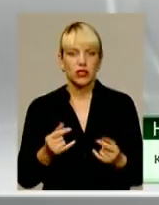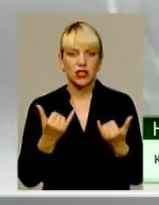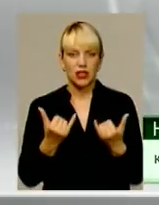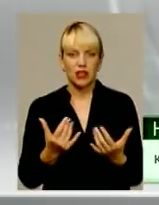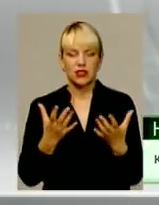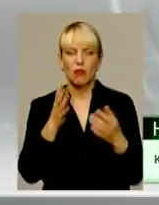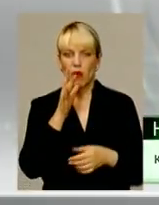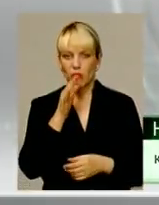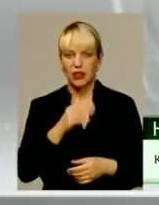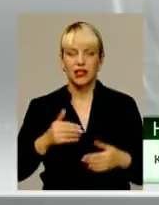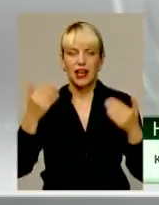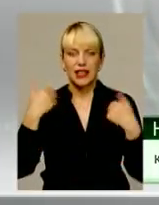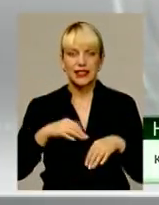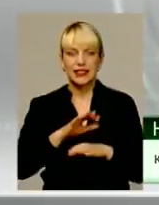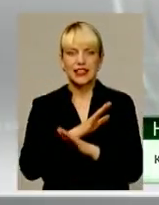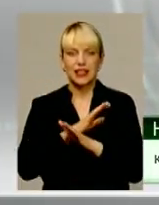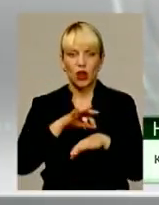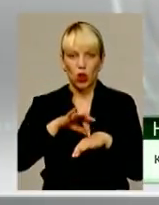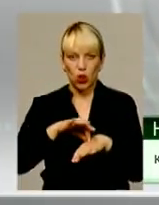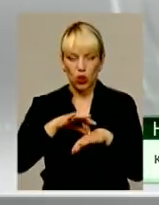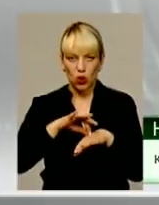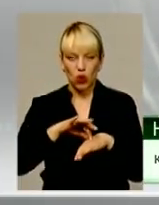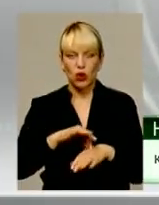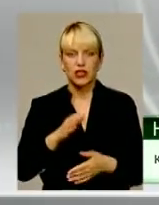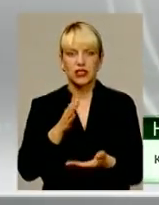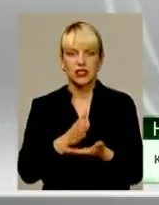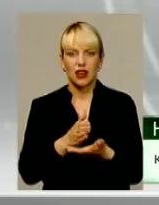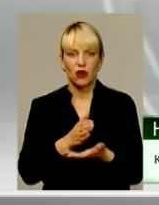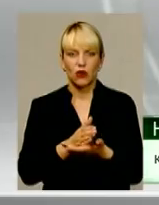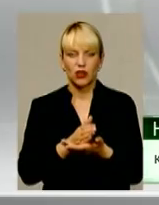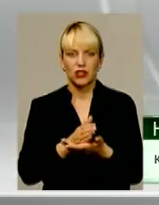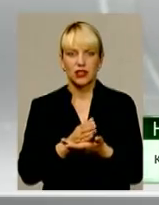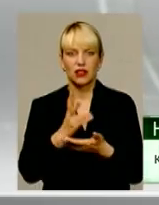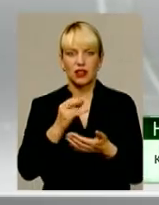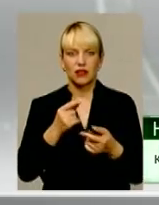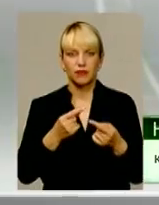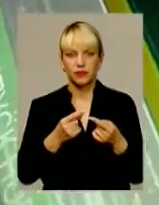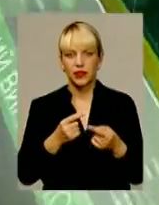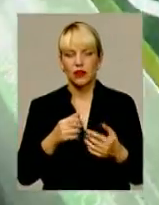момент тіло бійця знаходиться на педові, його навіть до бази не довезли.